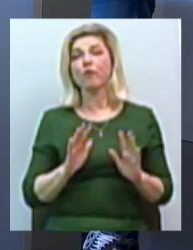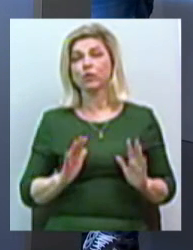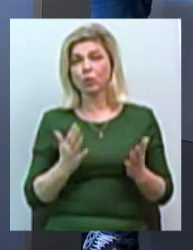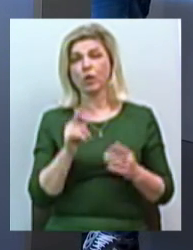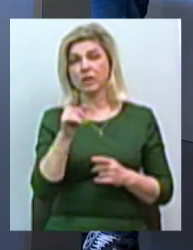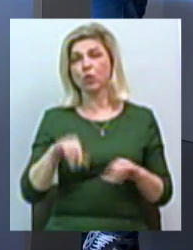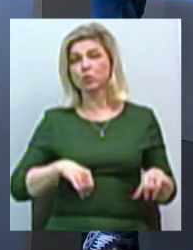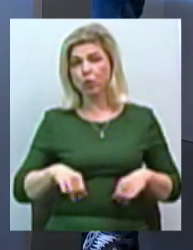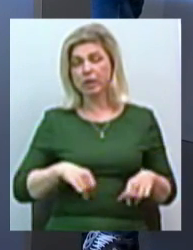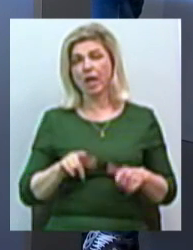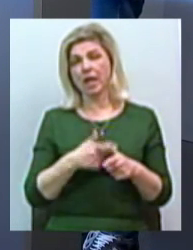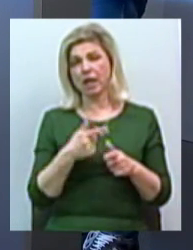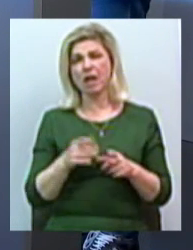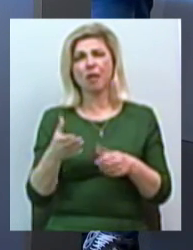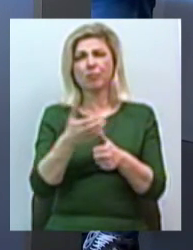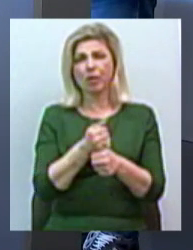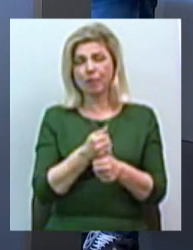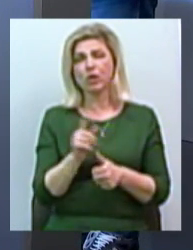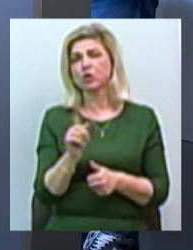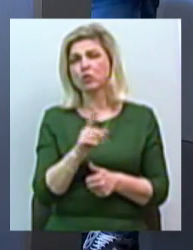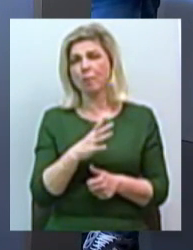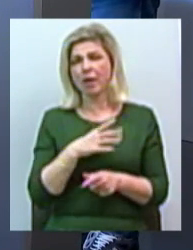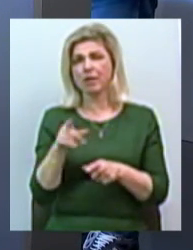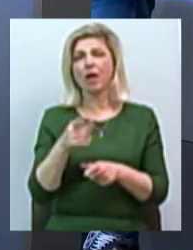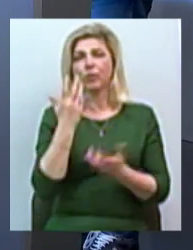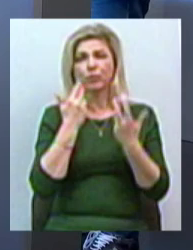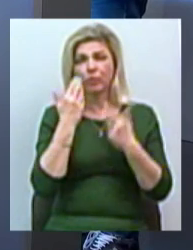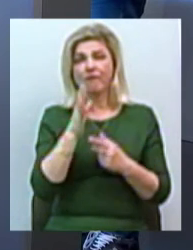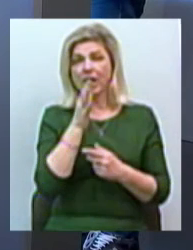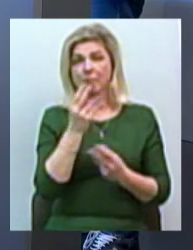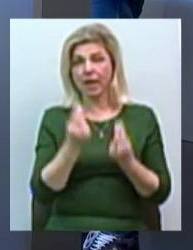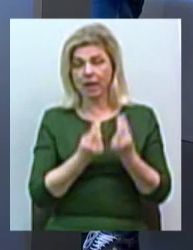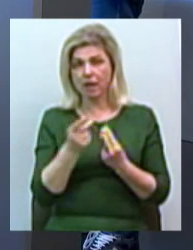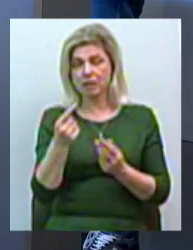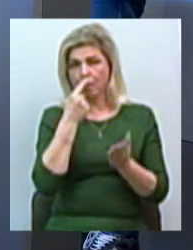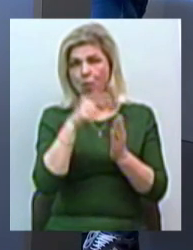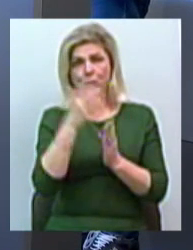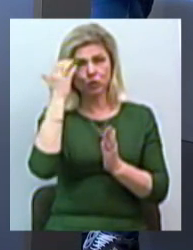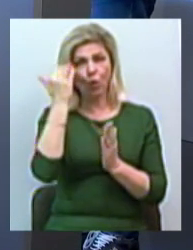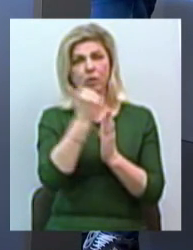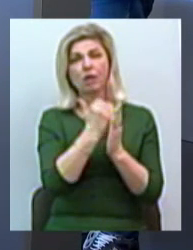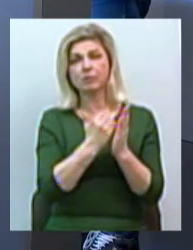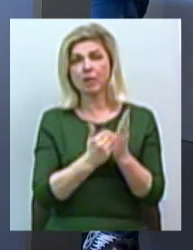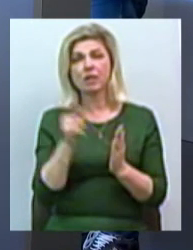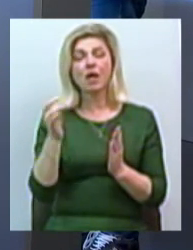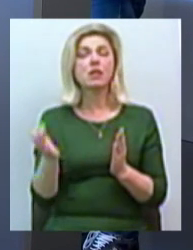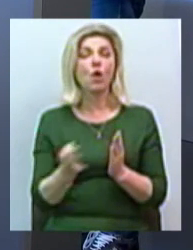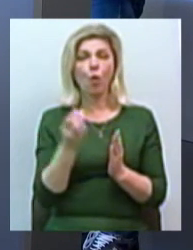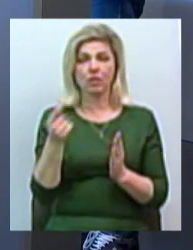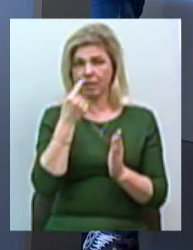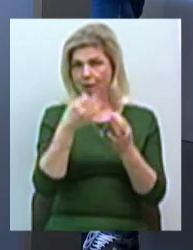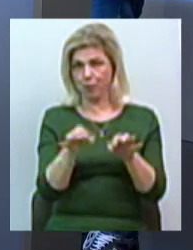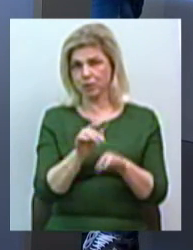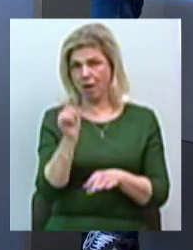ну, в принципі, там, жульничала, тебе влечили, там, в каких-то поділках во время игры, то ти попадаєш в черну базу, і тебе вже більше туда ніколи не пускають.